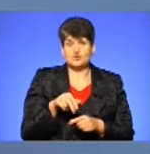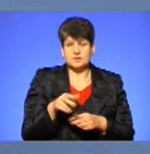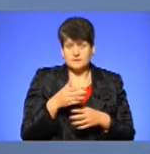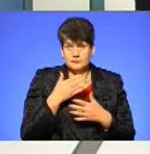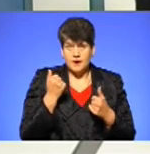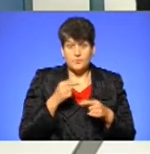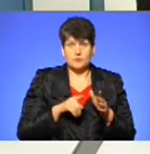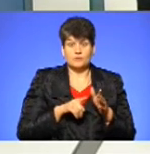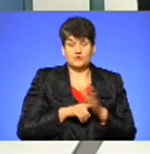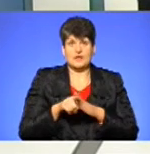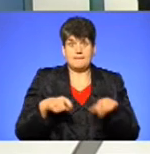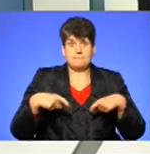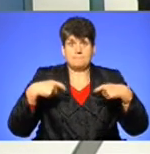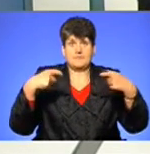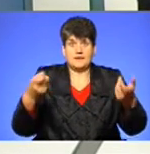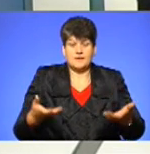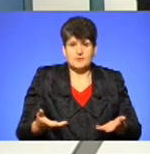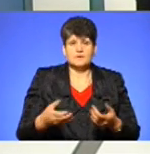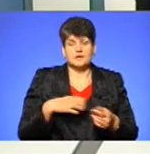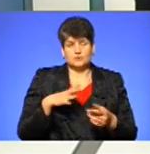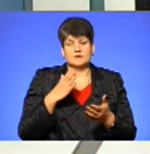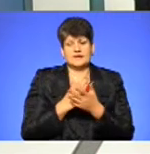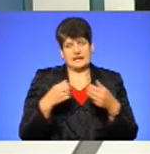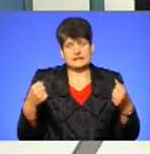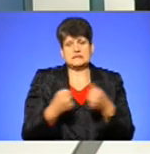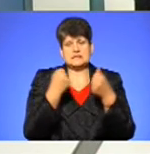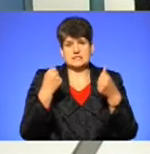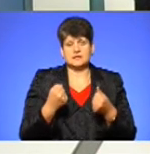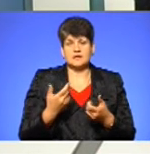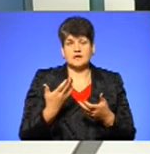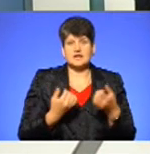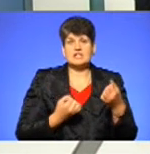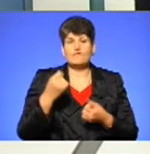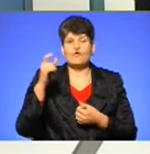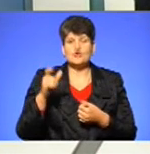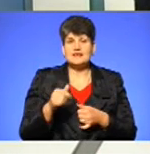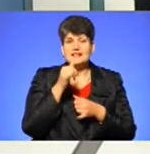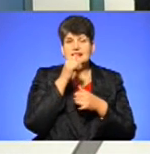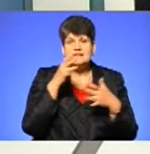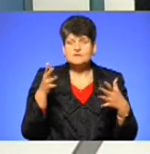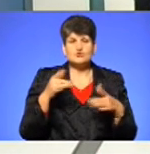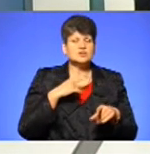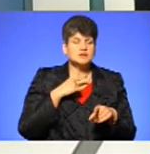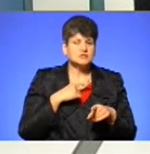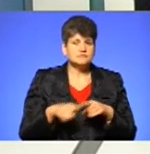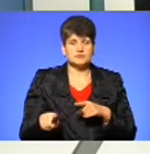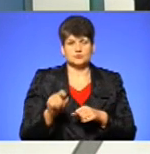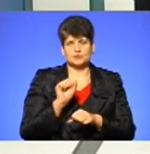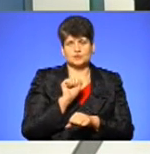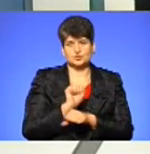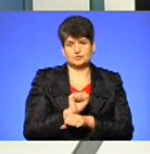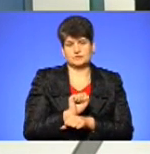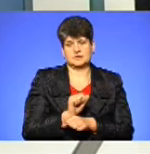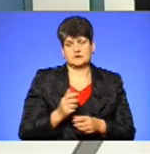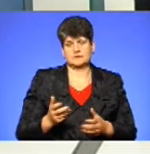починає бігти по пішоходному переході, тоді відбувається зіткнення, і водій не зможе реально зреагувати на ту чи іншу